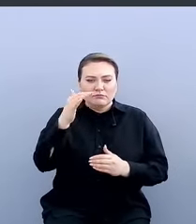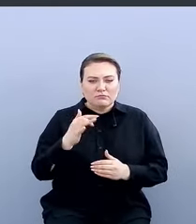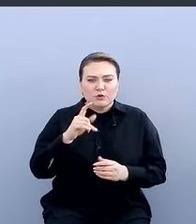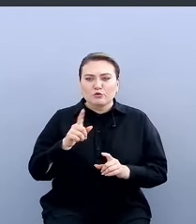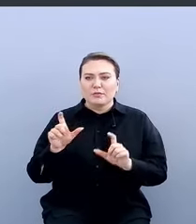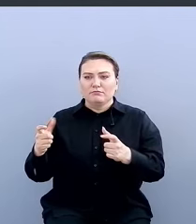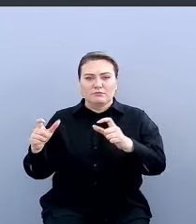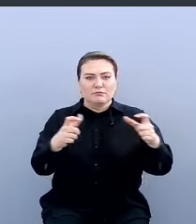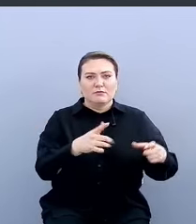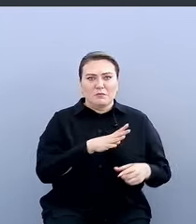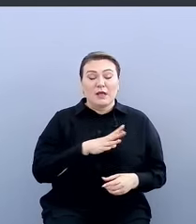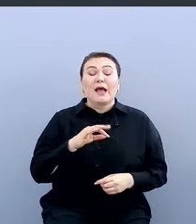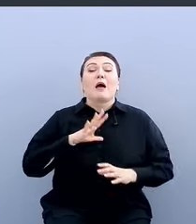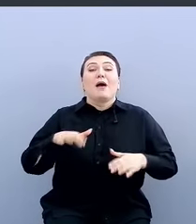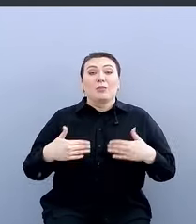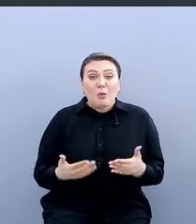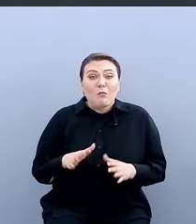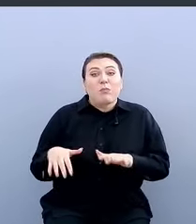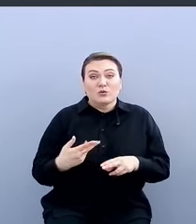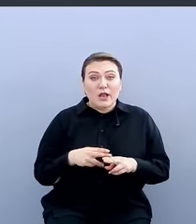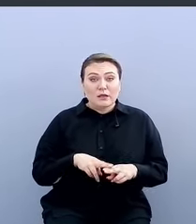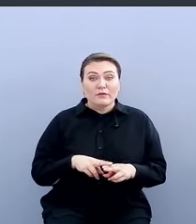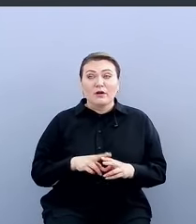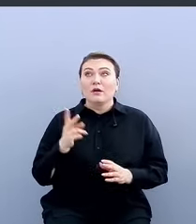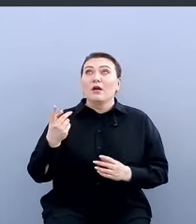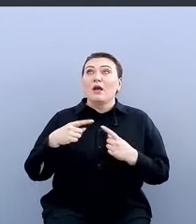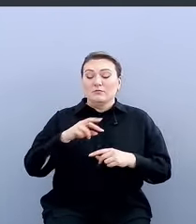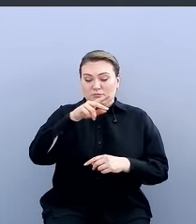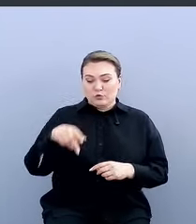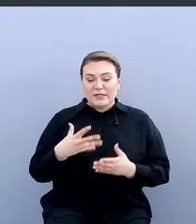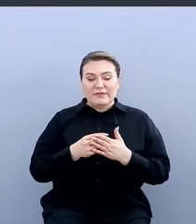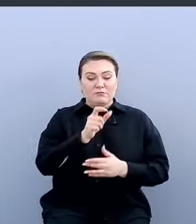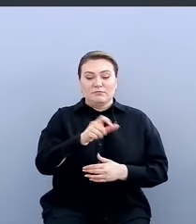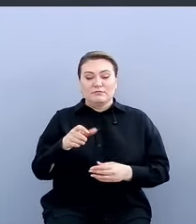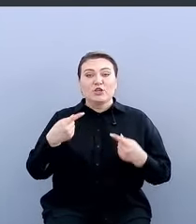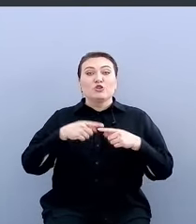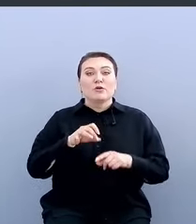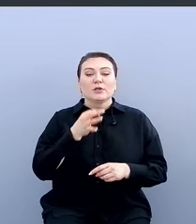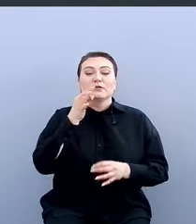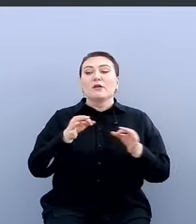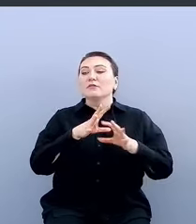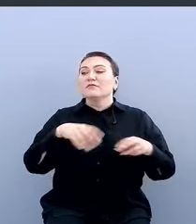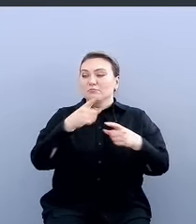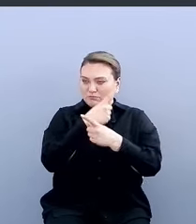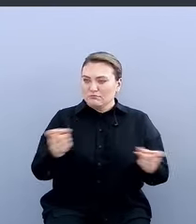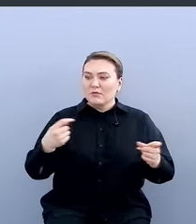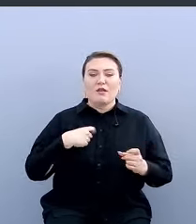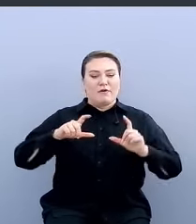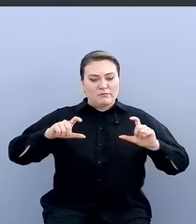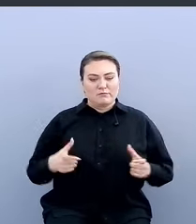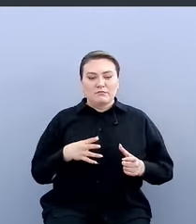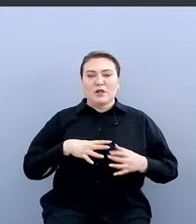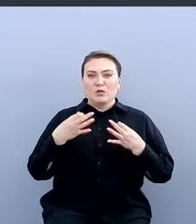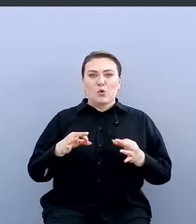-то. И потом после этого спустился к своим ребятам, к своим инженерам и сказал, ребята, я вам ограничил